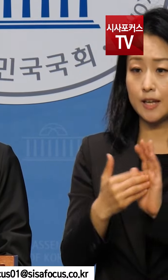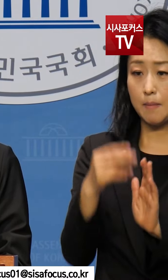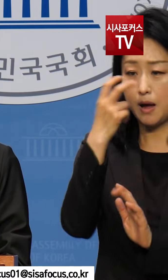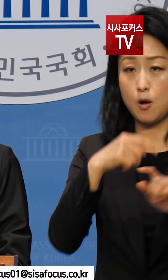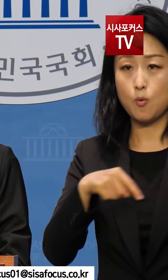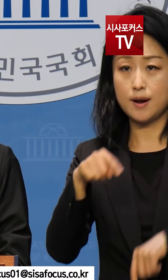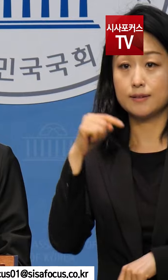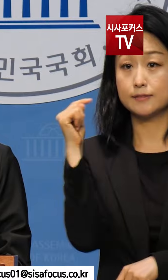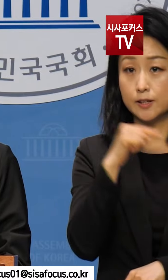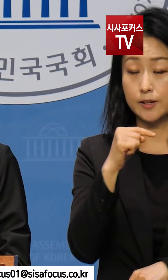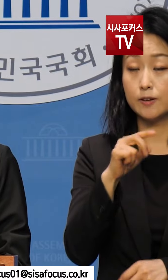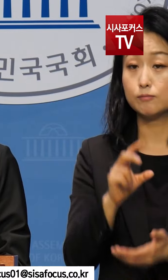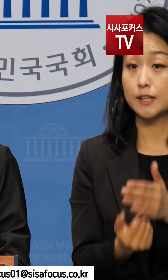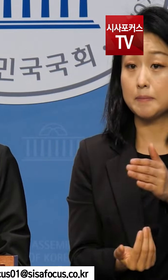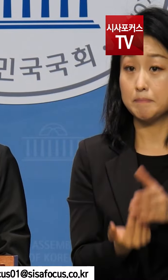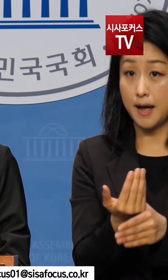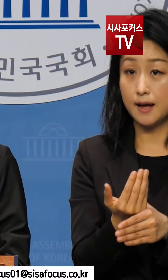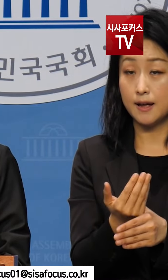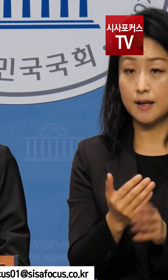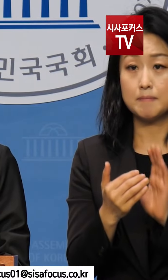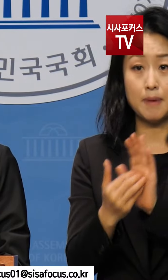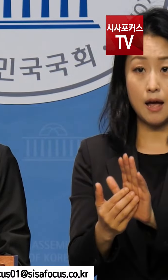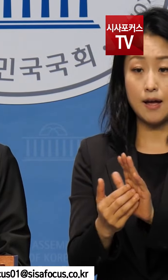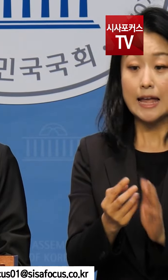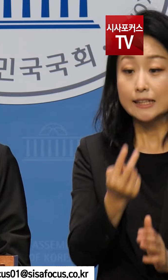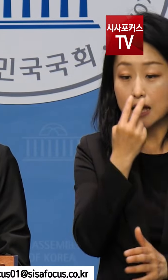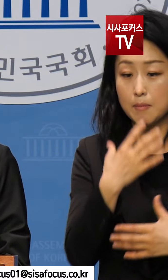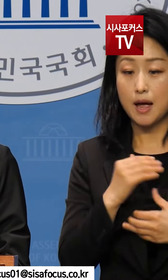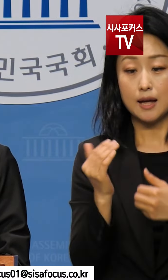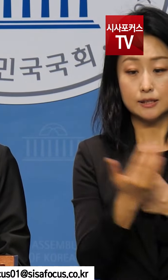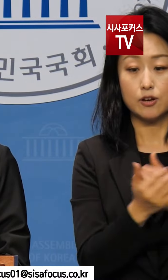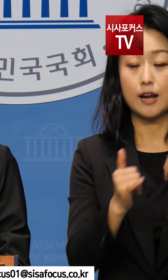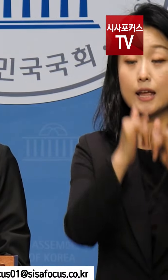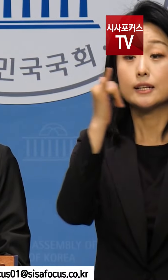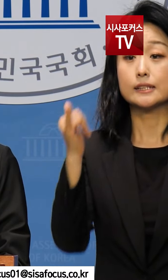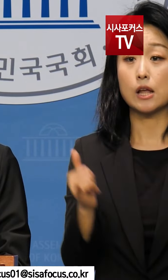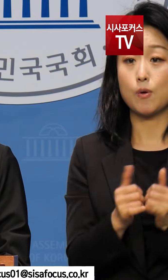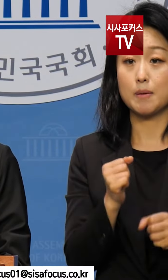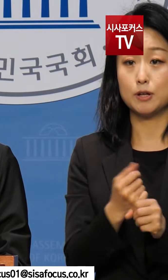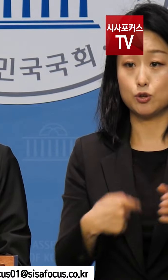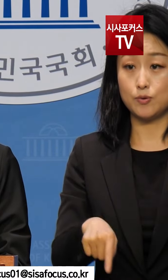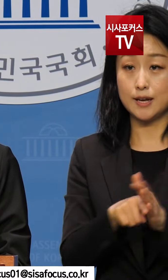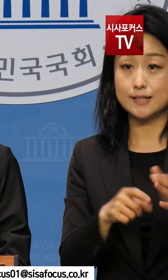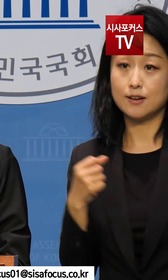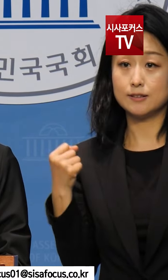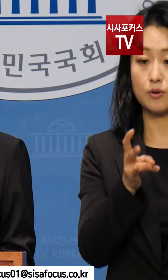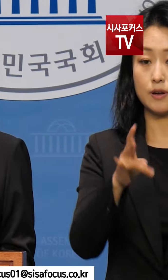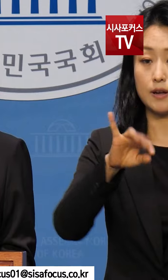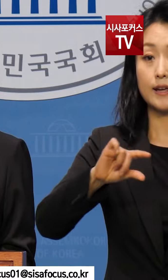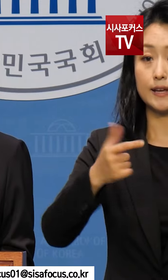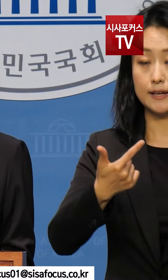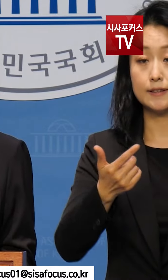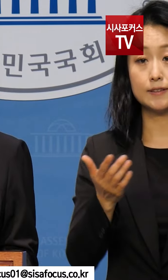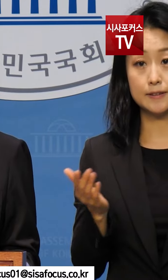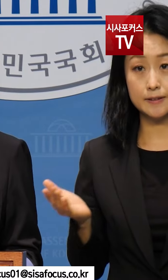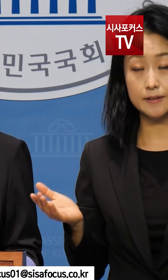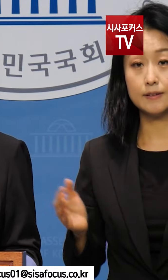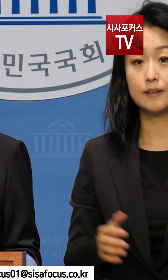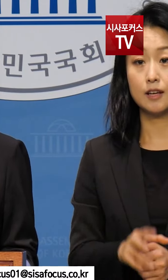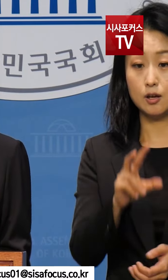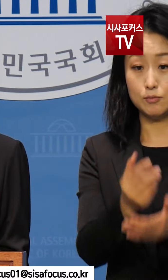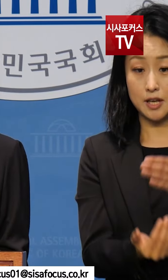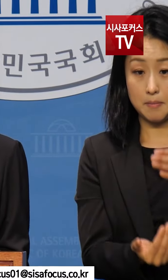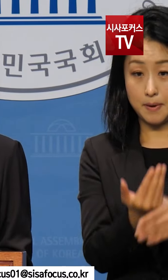무엇보다도 생명과 안전이 우선하는 사회를 만들기 위해 함께 싸우겠습니다. 참사로